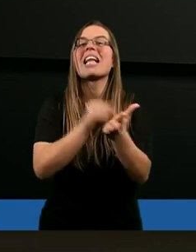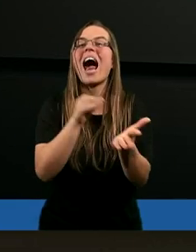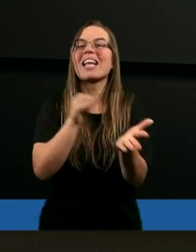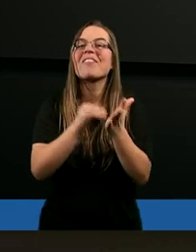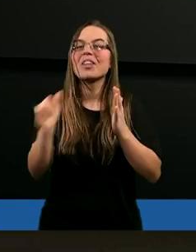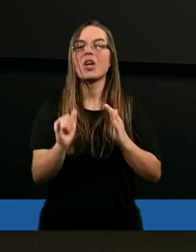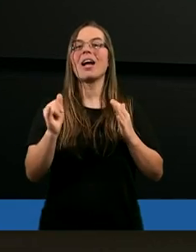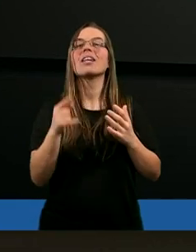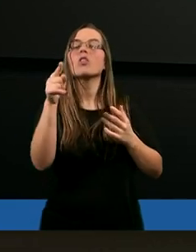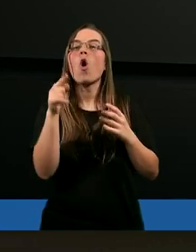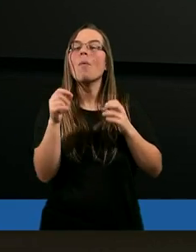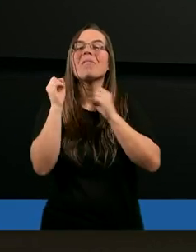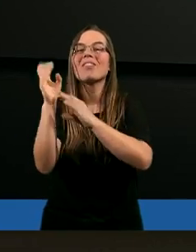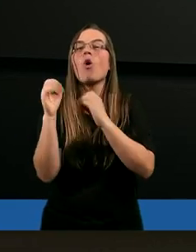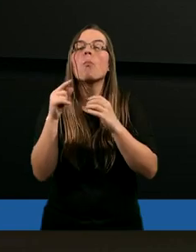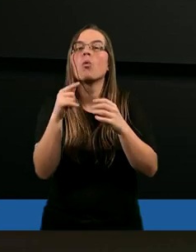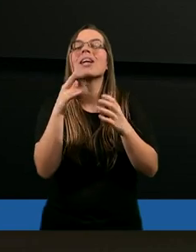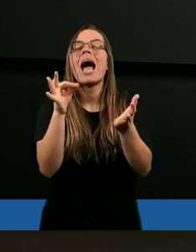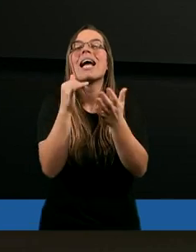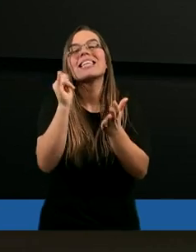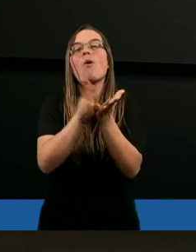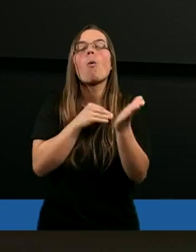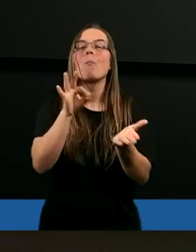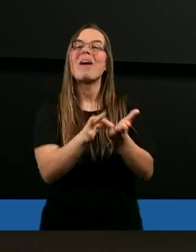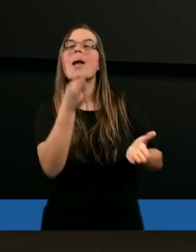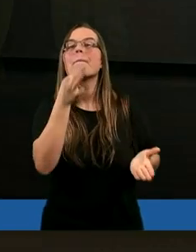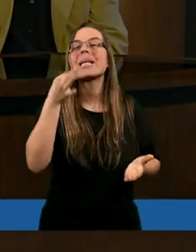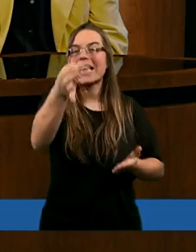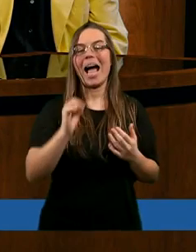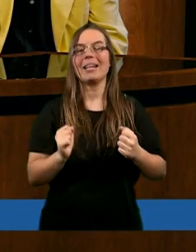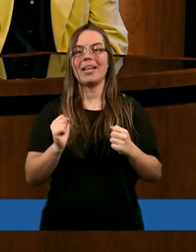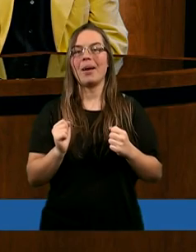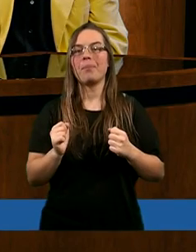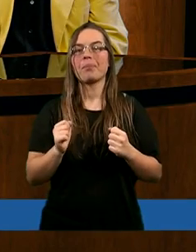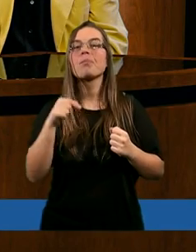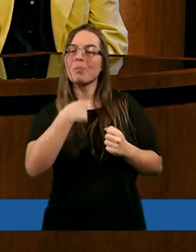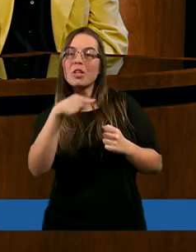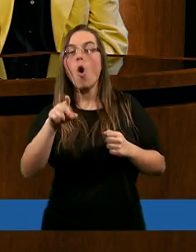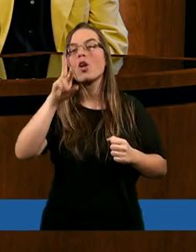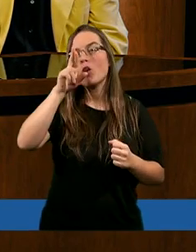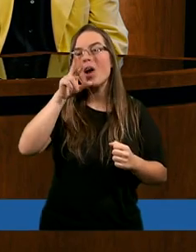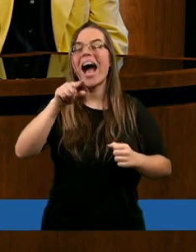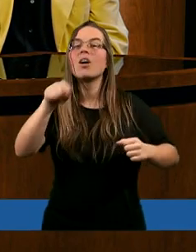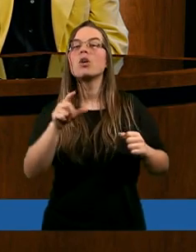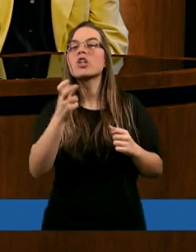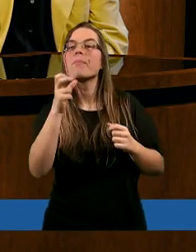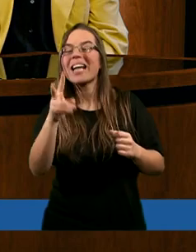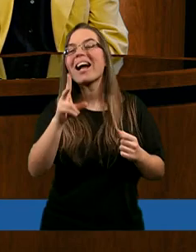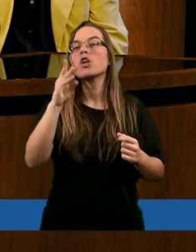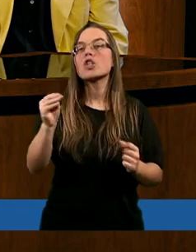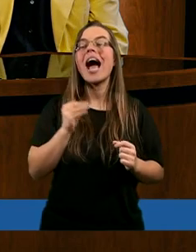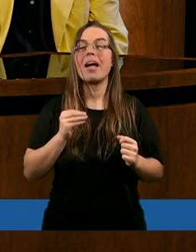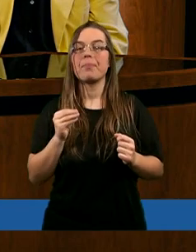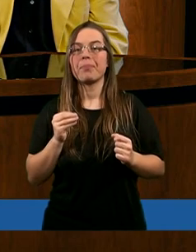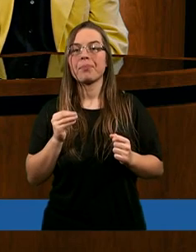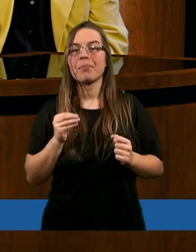formułuje pewne pytania. Znaczy mi się skojarzyło coś takiego, że